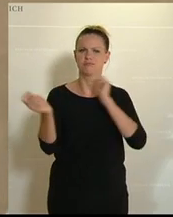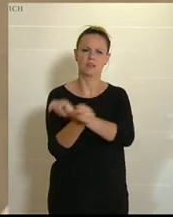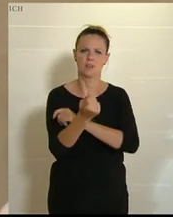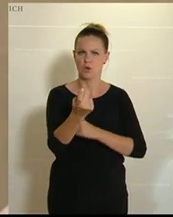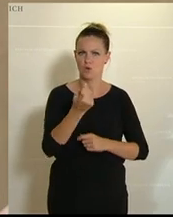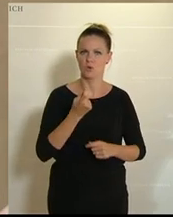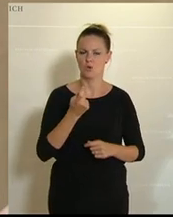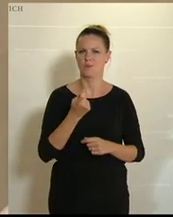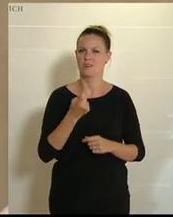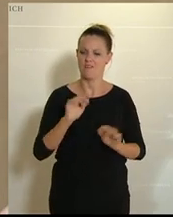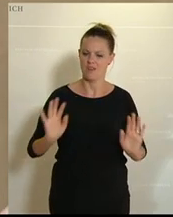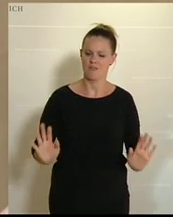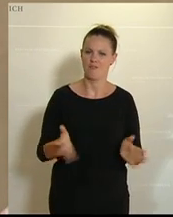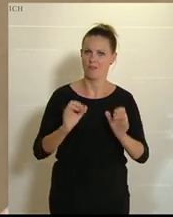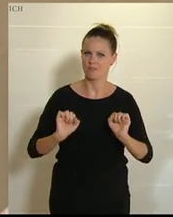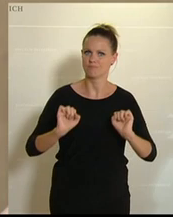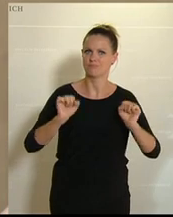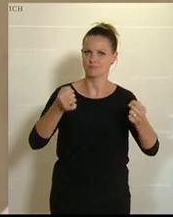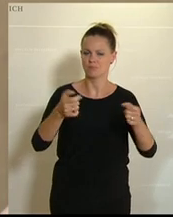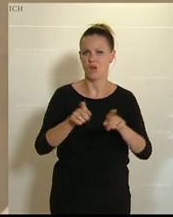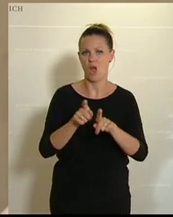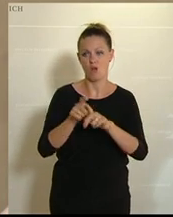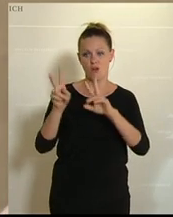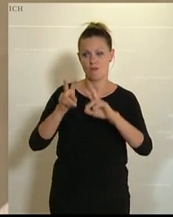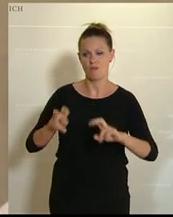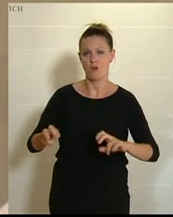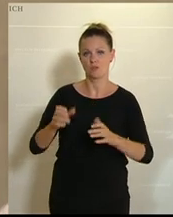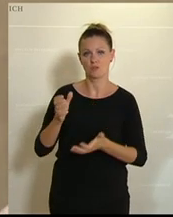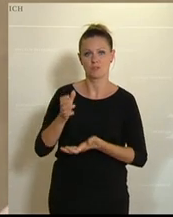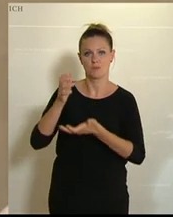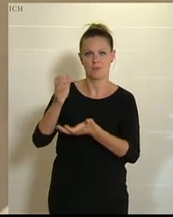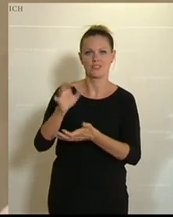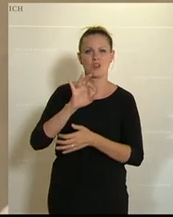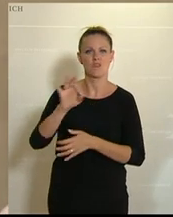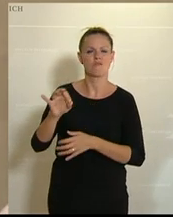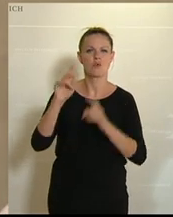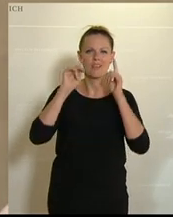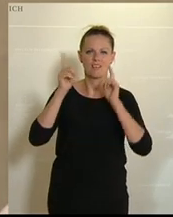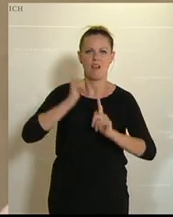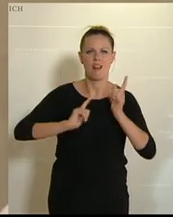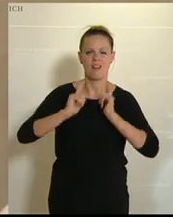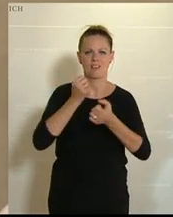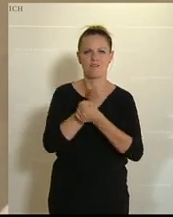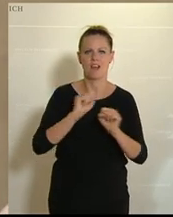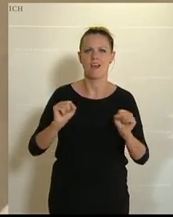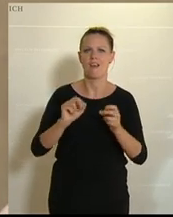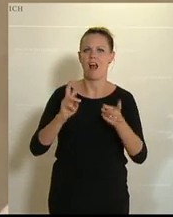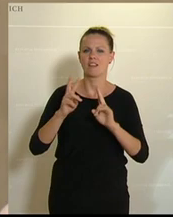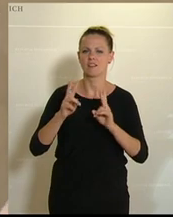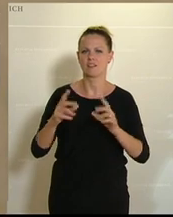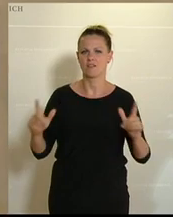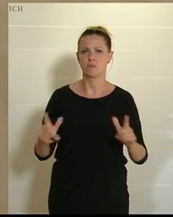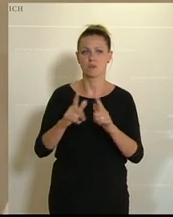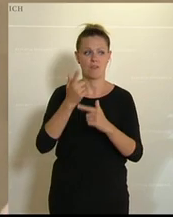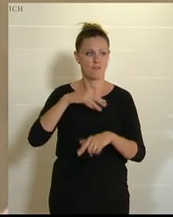Nämlich eine Förderoffensive und auch einen Forschungspreis für tierleidfreie Alternativmethoden. Wir haben die